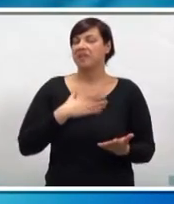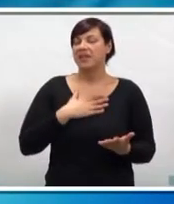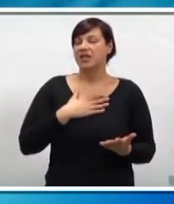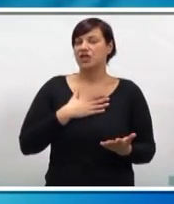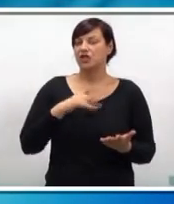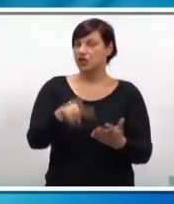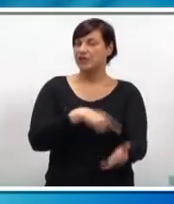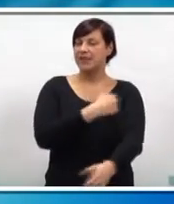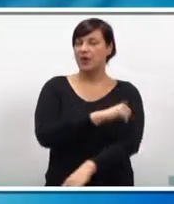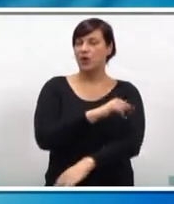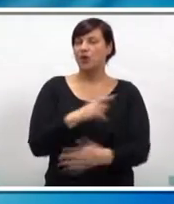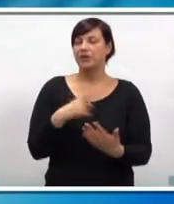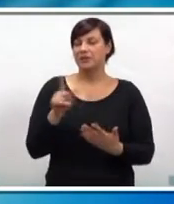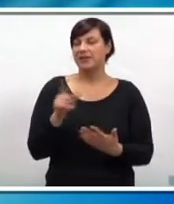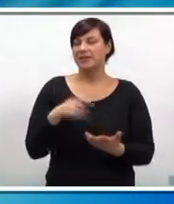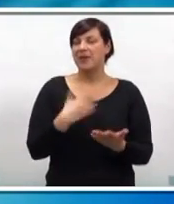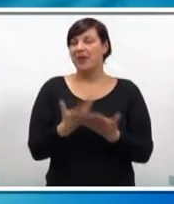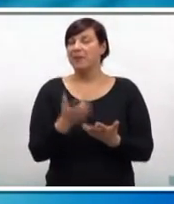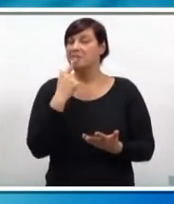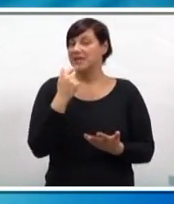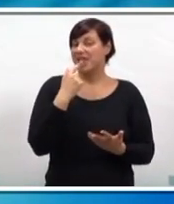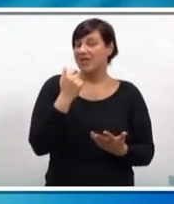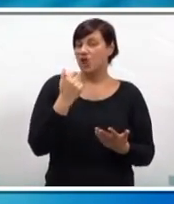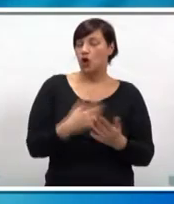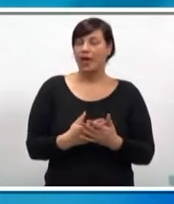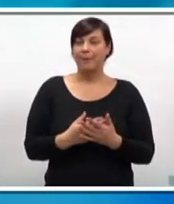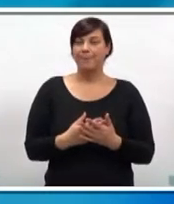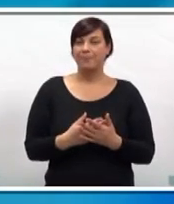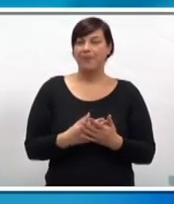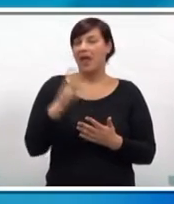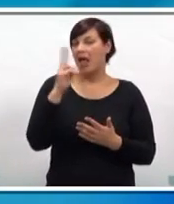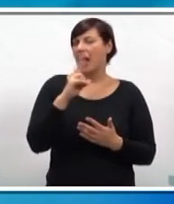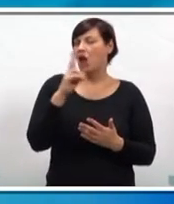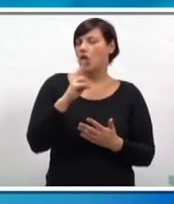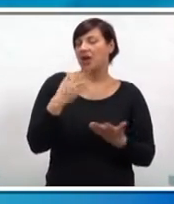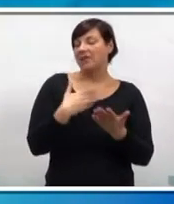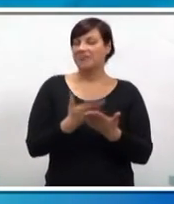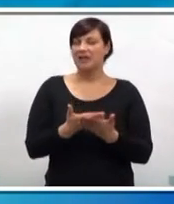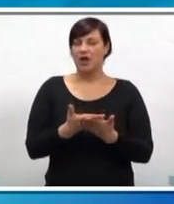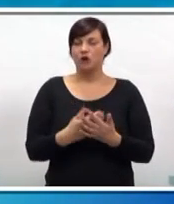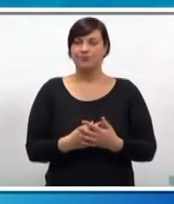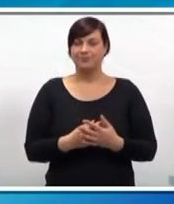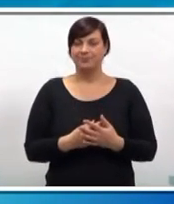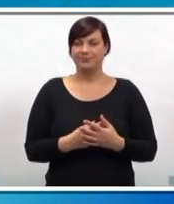kroz sjelu godinu nisa, na primjer, slatkoga, alkohola i tako.